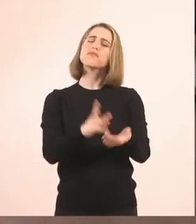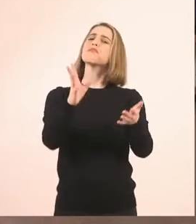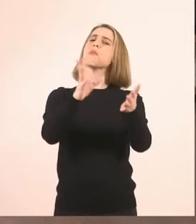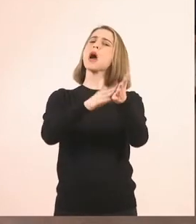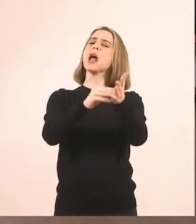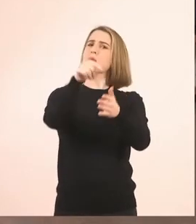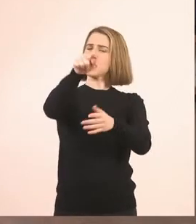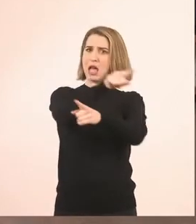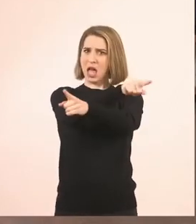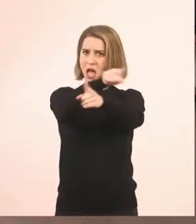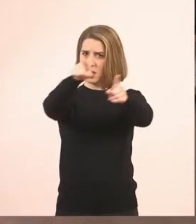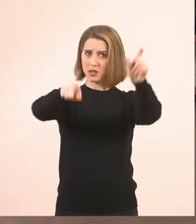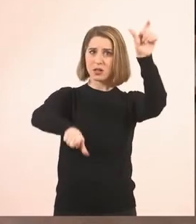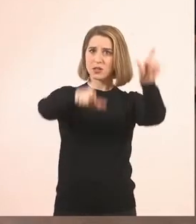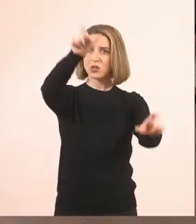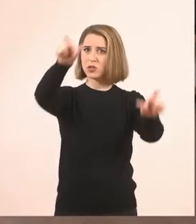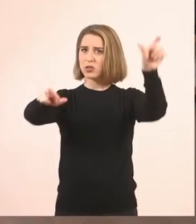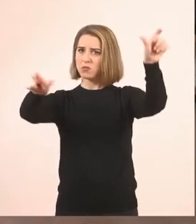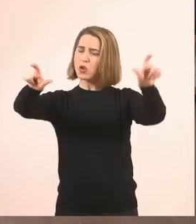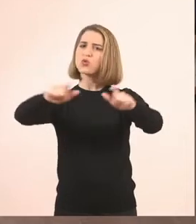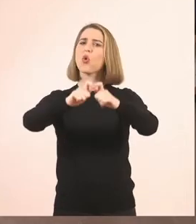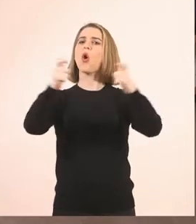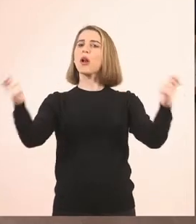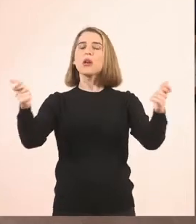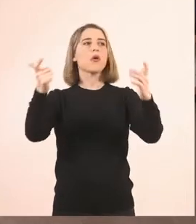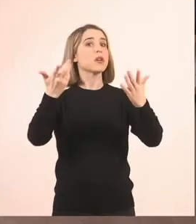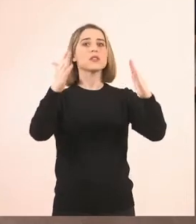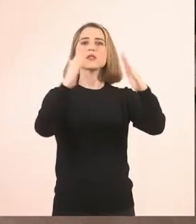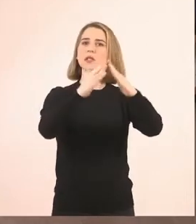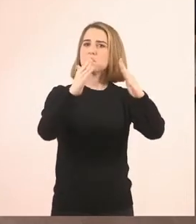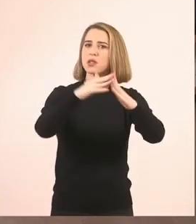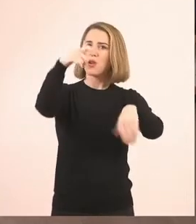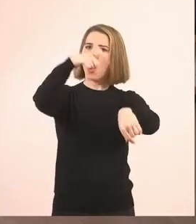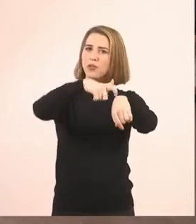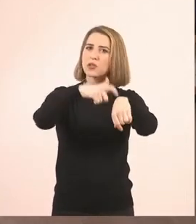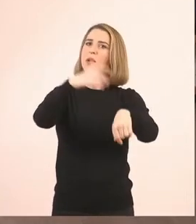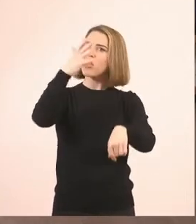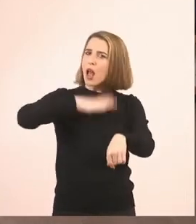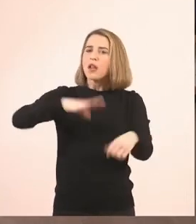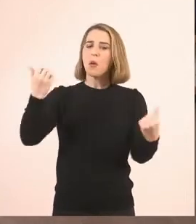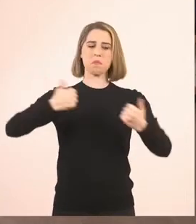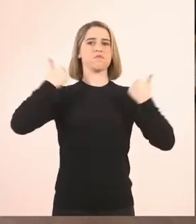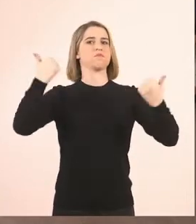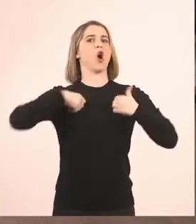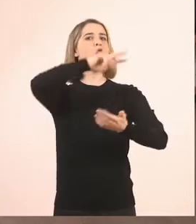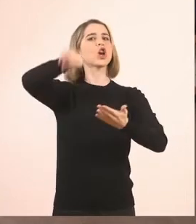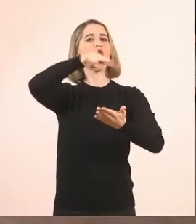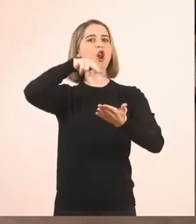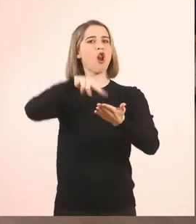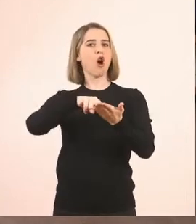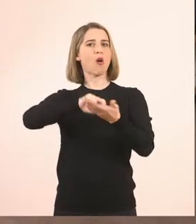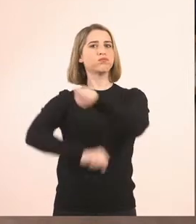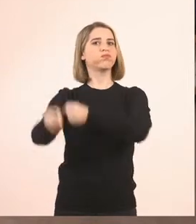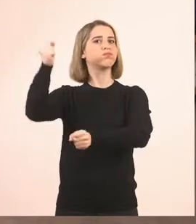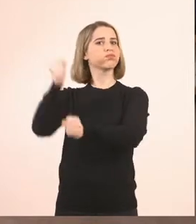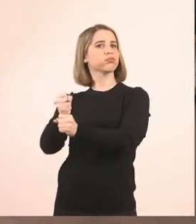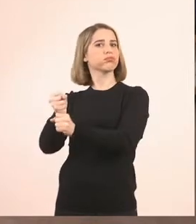το παραμύθι στο σχολείο σας. Εκεί, όπως κάθεστε, θέλετε να παίξετε αυτό το κοριτσάκι. Πώς μπορούμε να το κάνουμε αυτό και